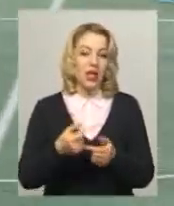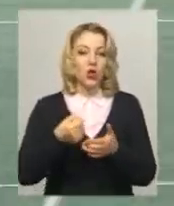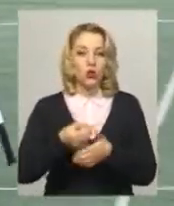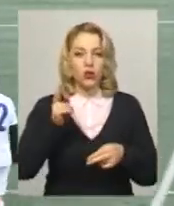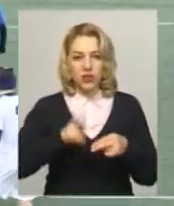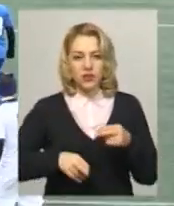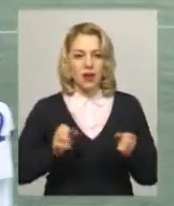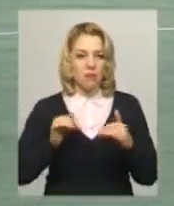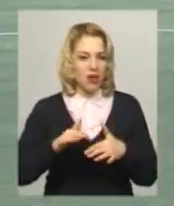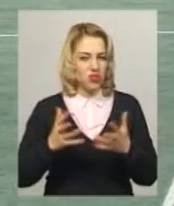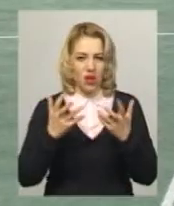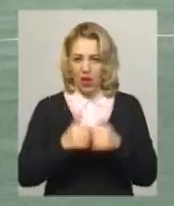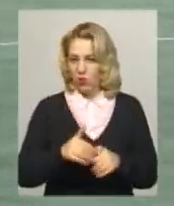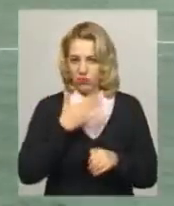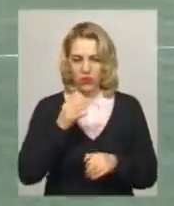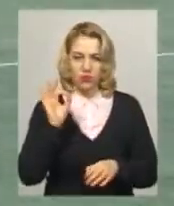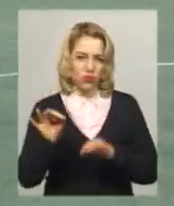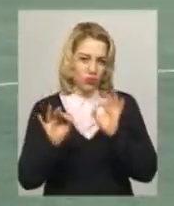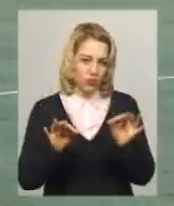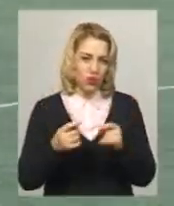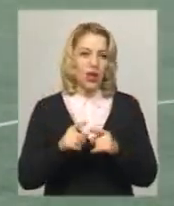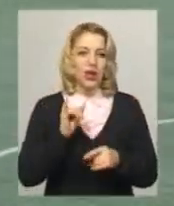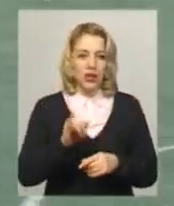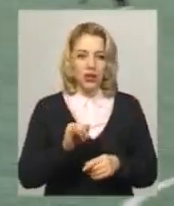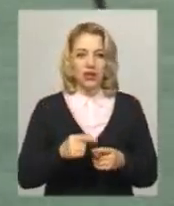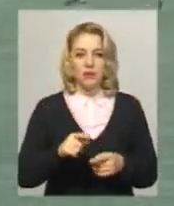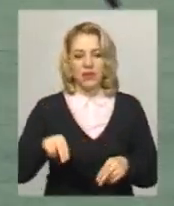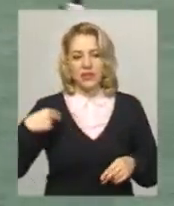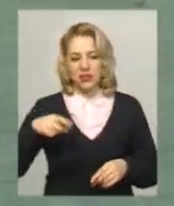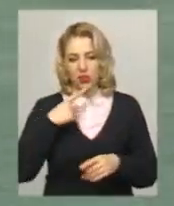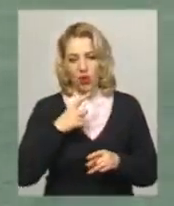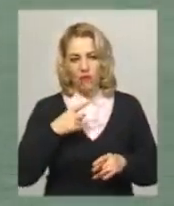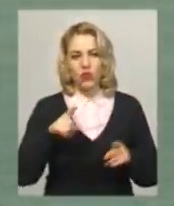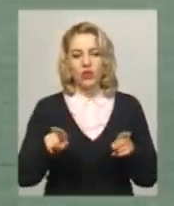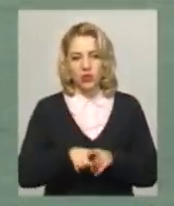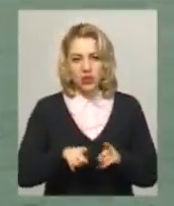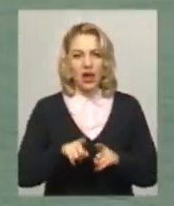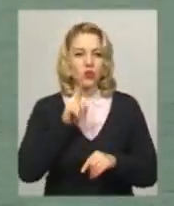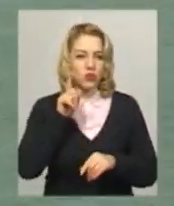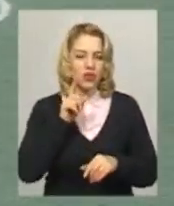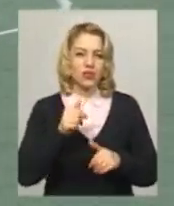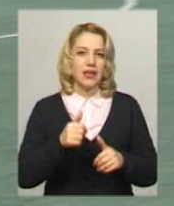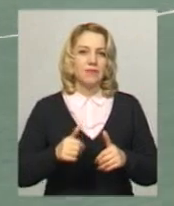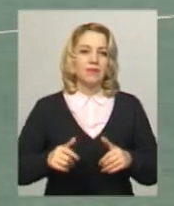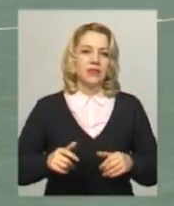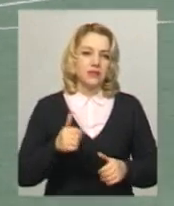рахунок залишився незмінним. Нічия 0-0. Президент Хмельницького клубу Поділля каже, так юнаки набувають змагальної практики.